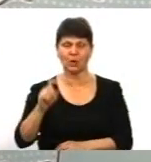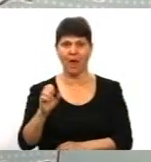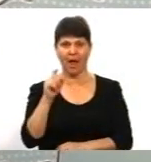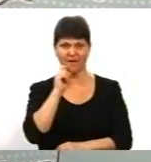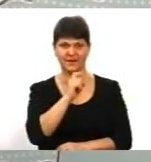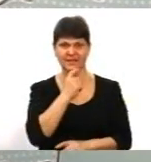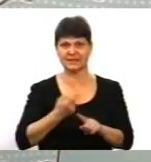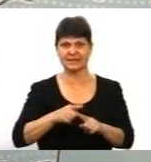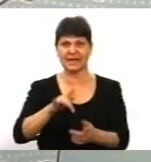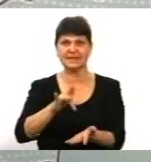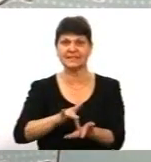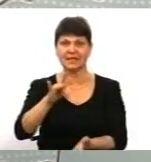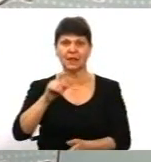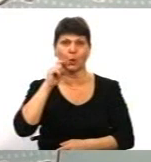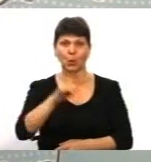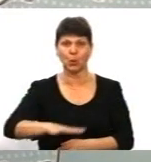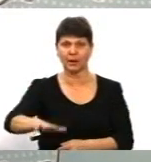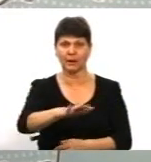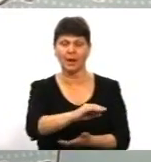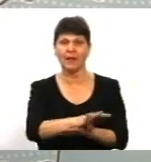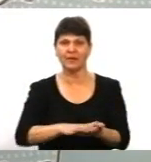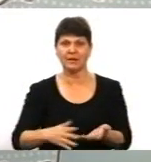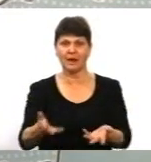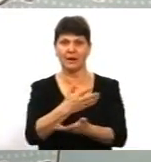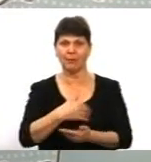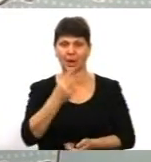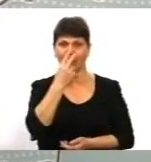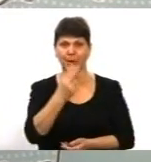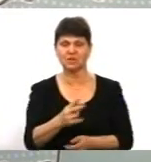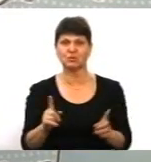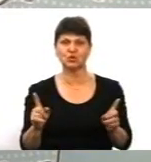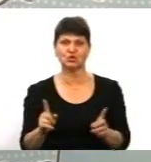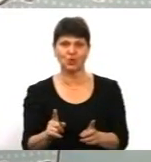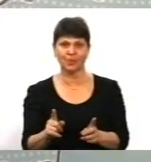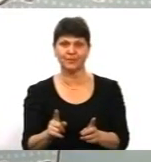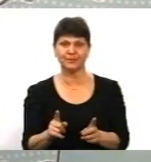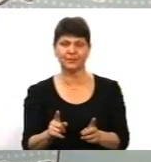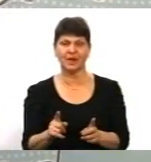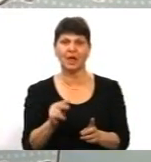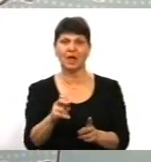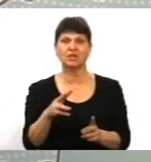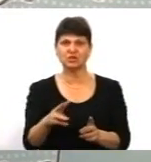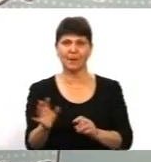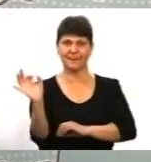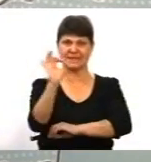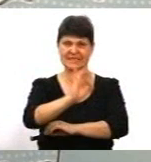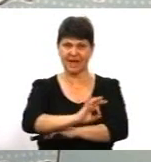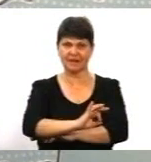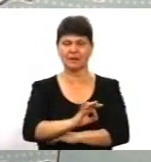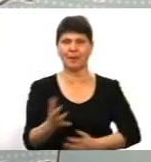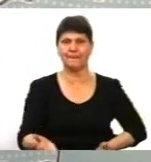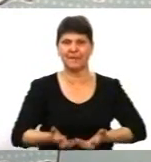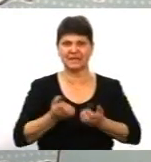України. І надалі ми також бачимо, що чим далі на захід, тим підтримка